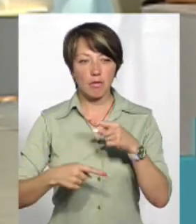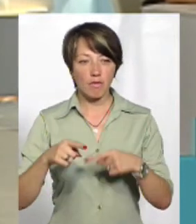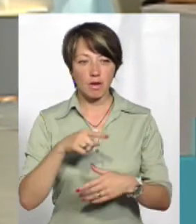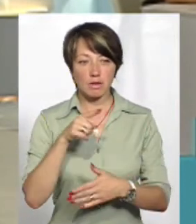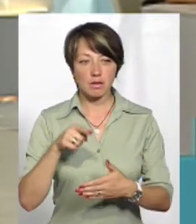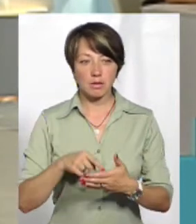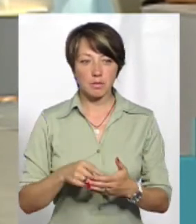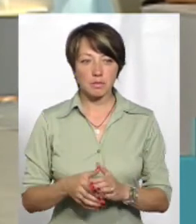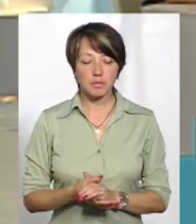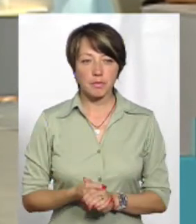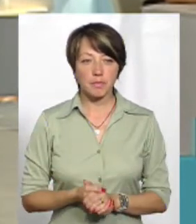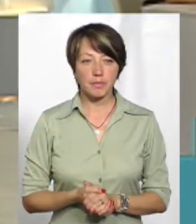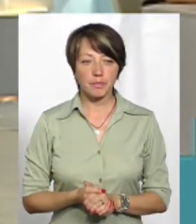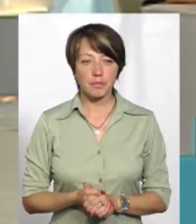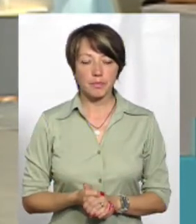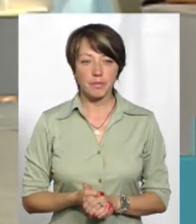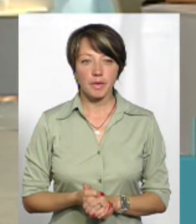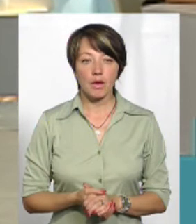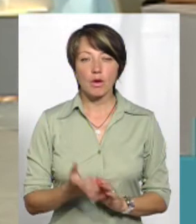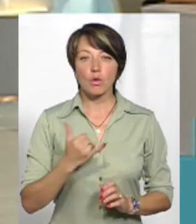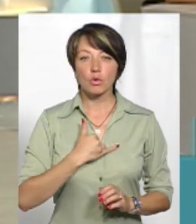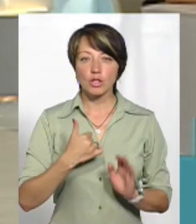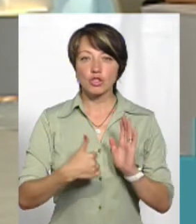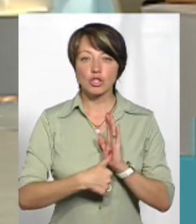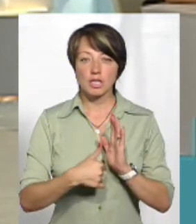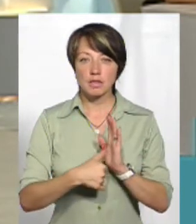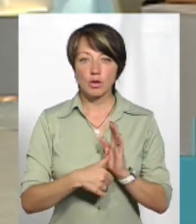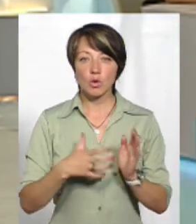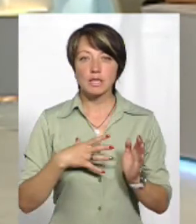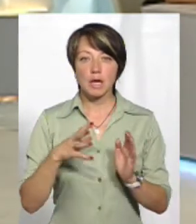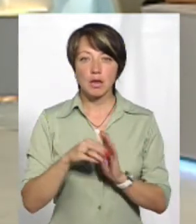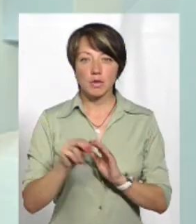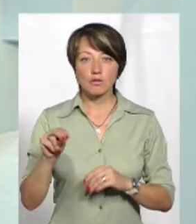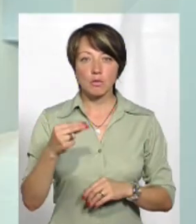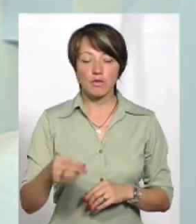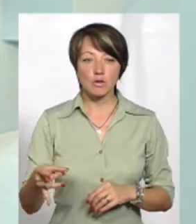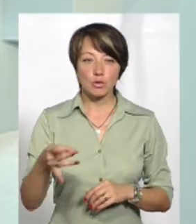Ну, скажімо, у нас шестеро загиблих в Чемеровецькому районі.